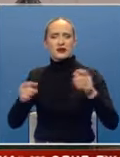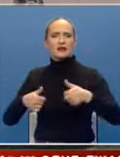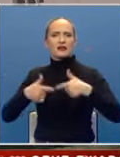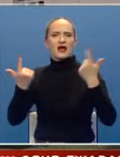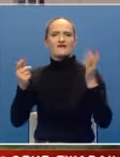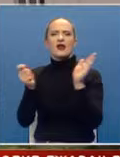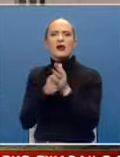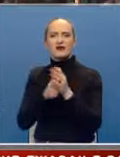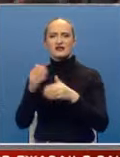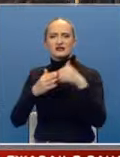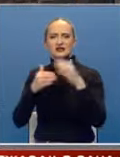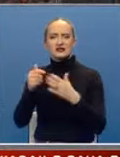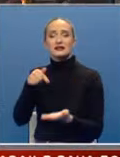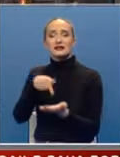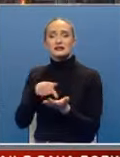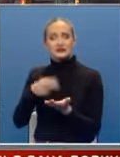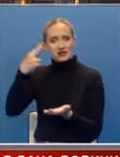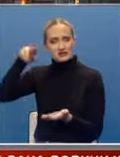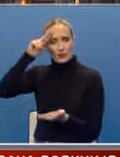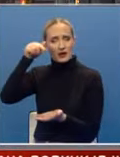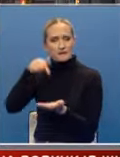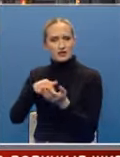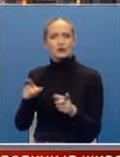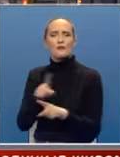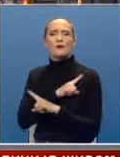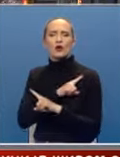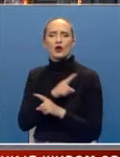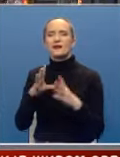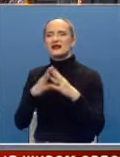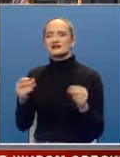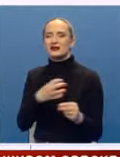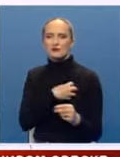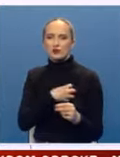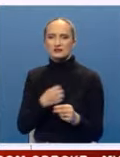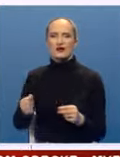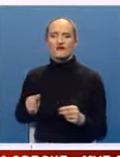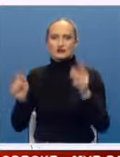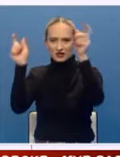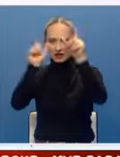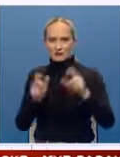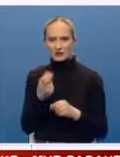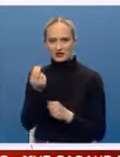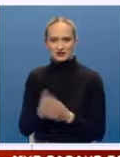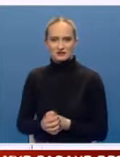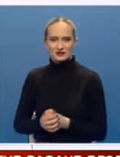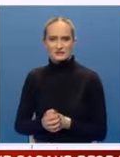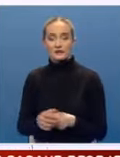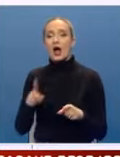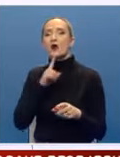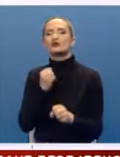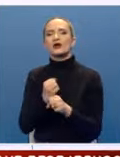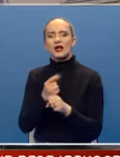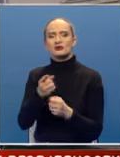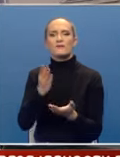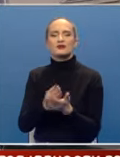nabavka za izgradnju centralnog spomen obilježja poginulim i nestalim borcima Vojske Republike Srpske, a izvođač